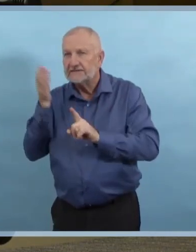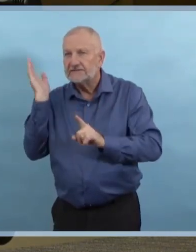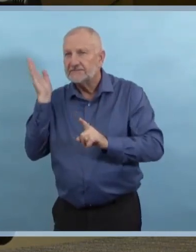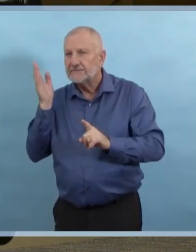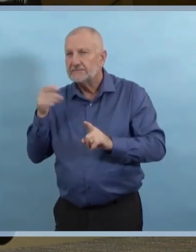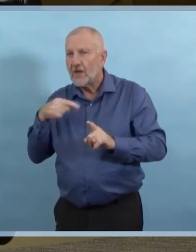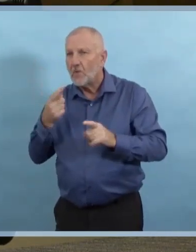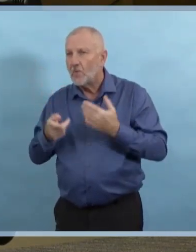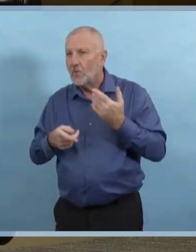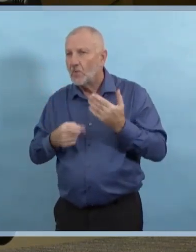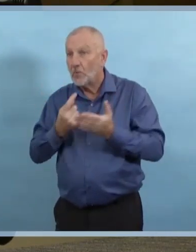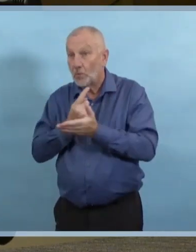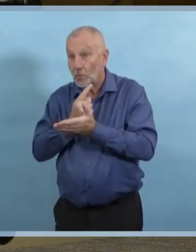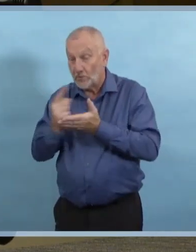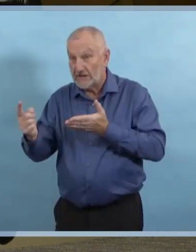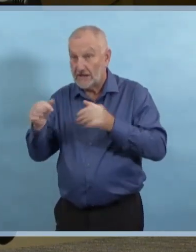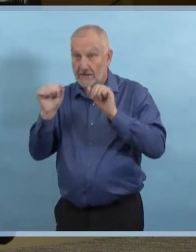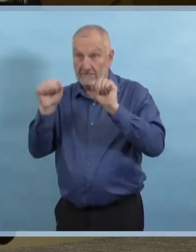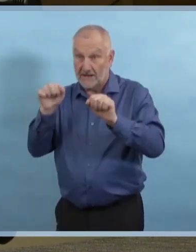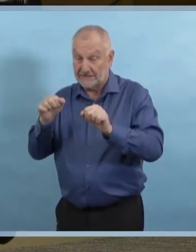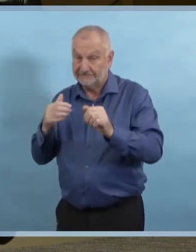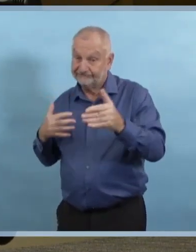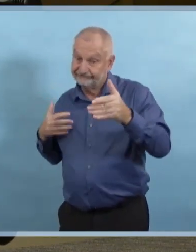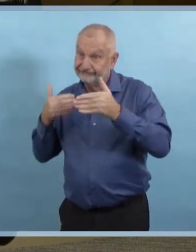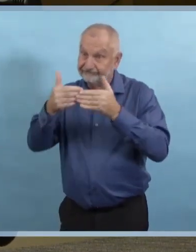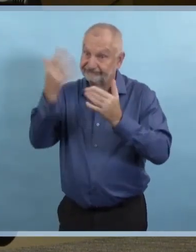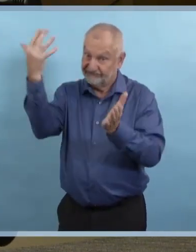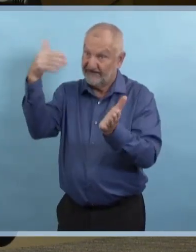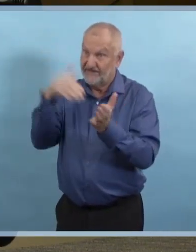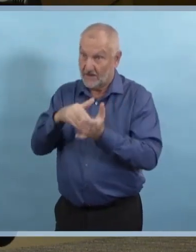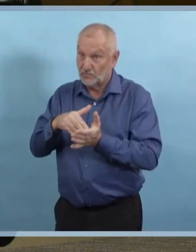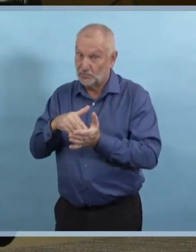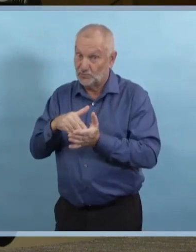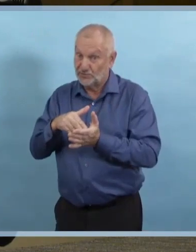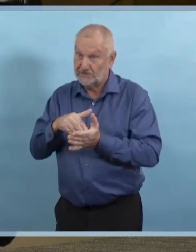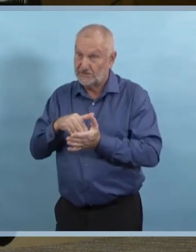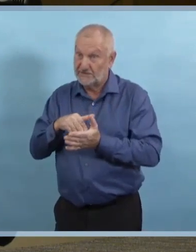montrent par rapport à cette transmission et comment vous êtes arrivé à ce chiffre?